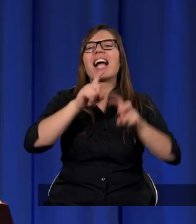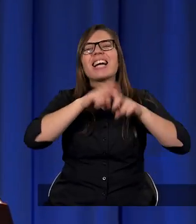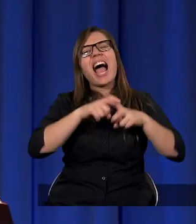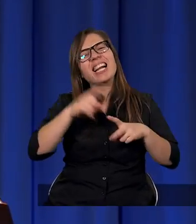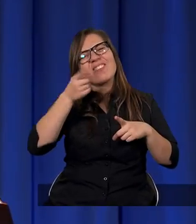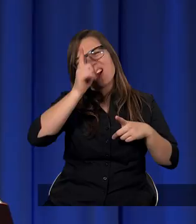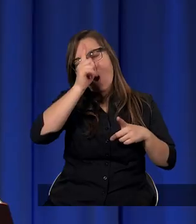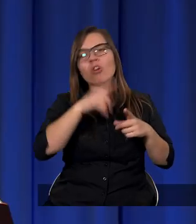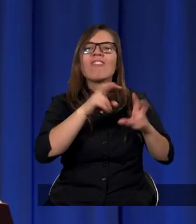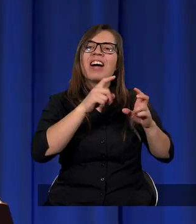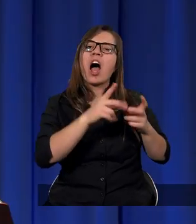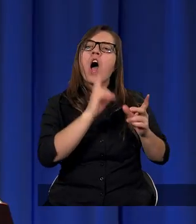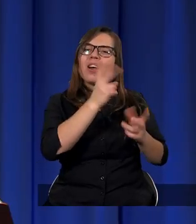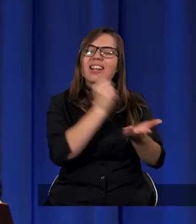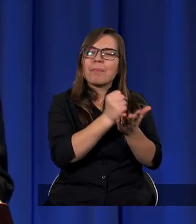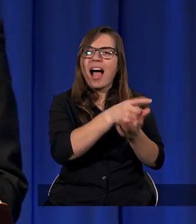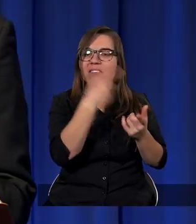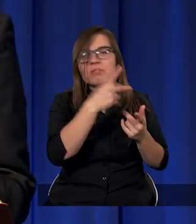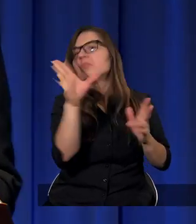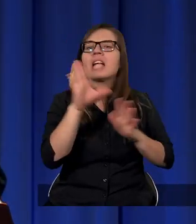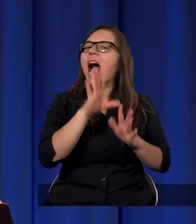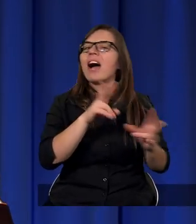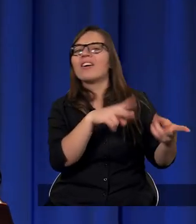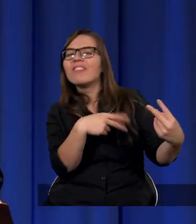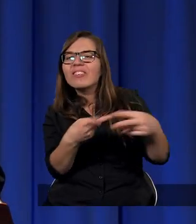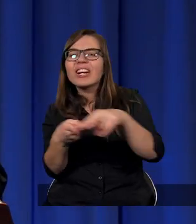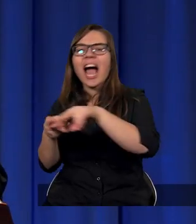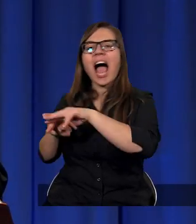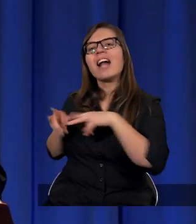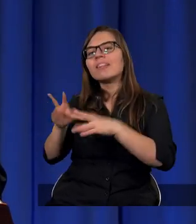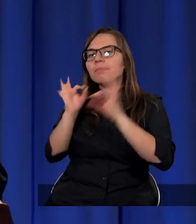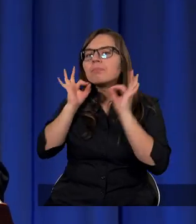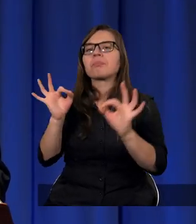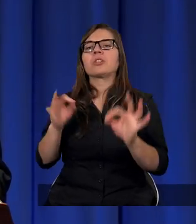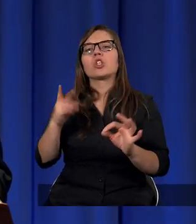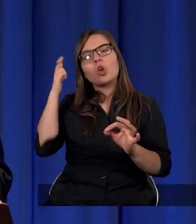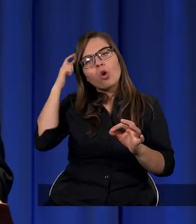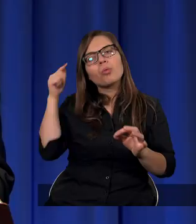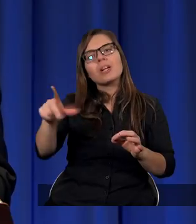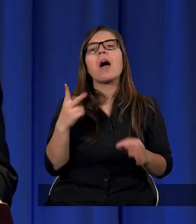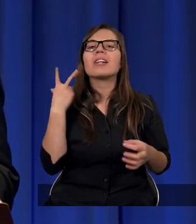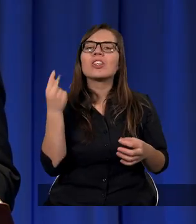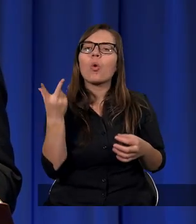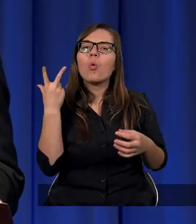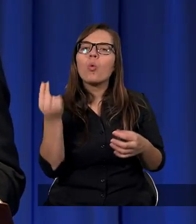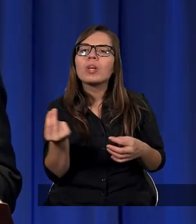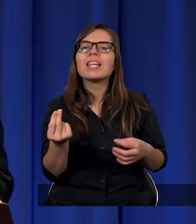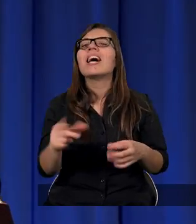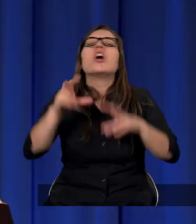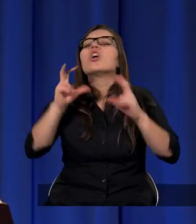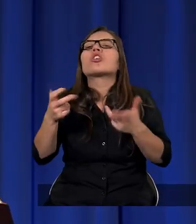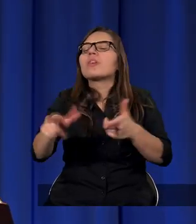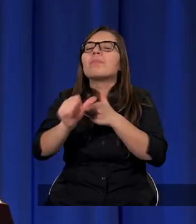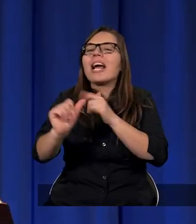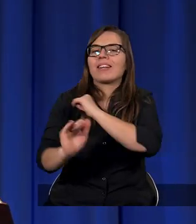koncepcji na temat bóstwa, ale zaczęli wracać do zrozumienia bóstwa, które rzeczywiście jest objawione na kartach